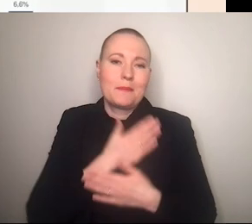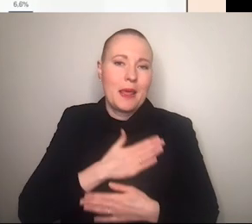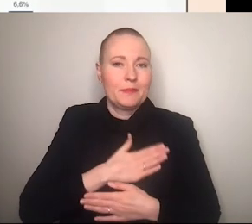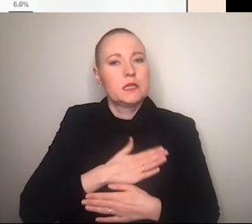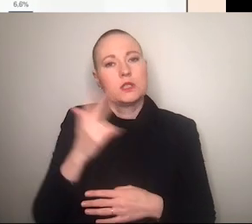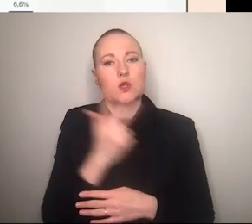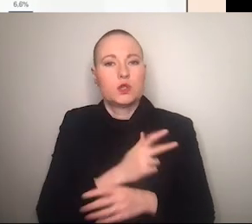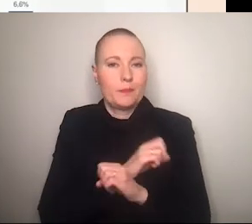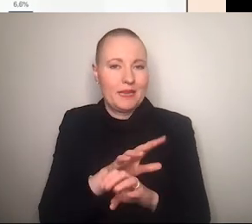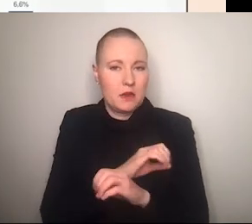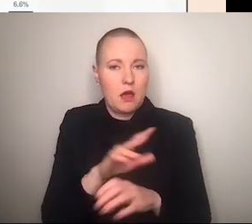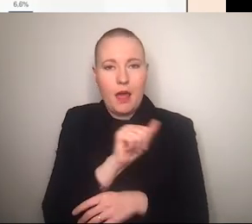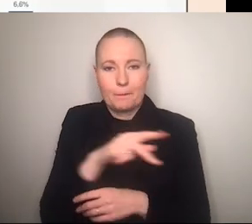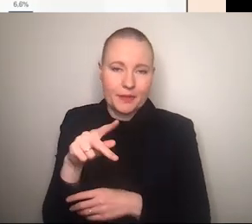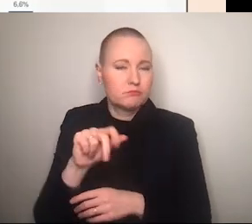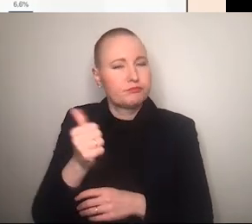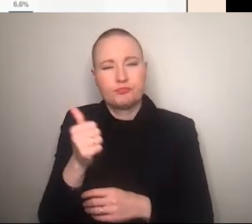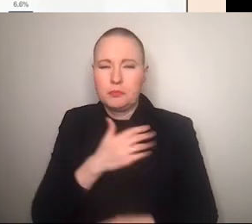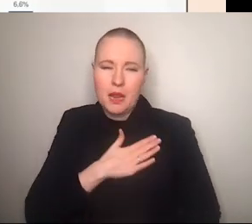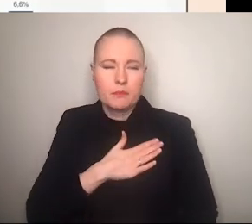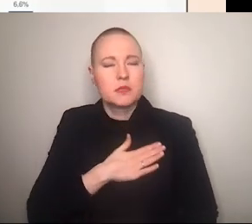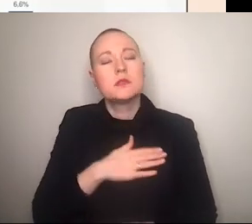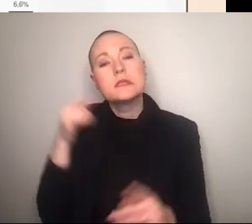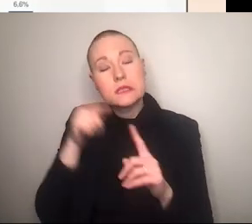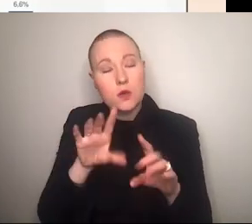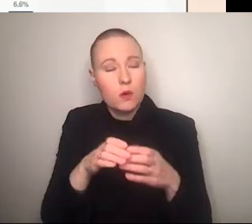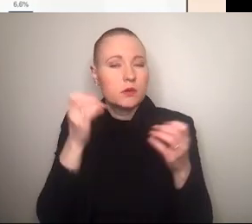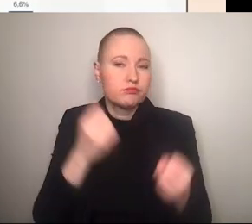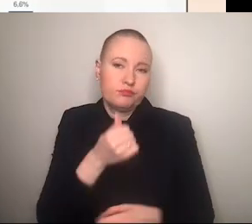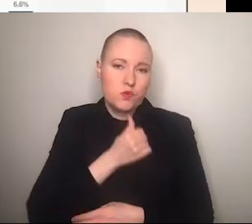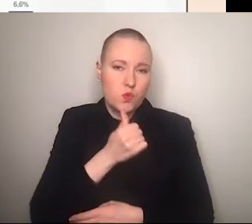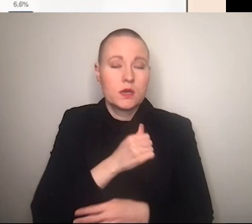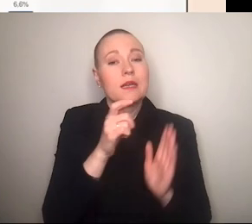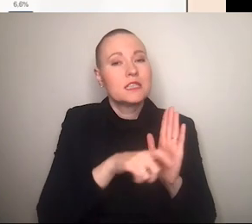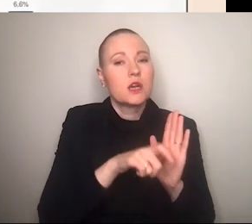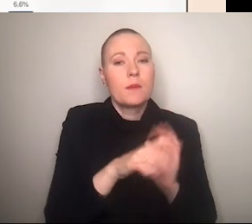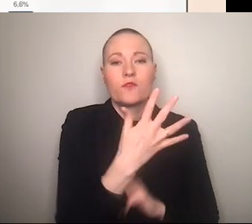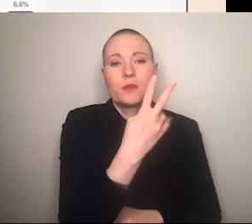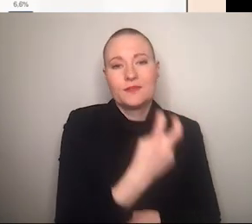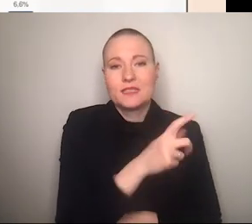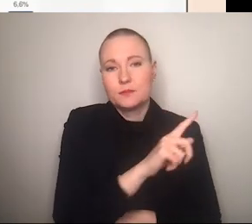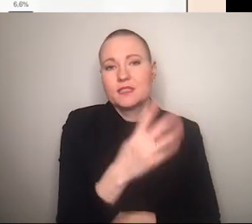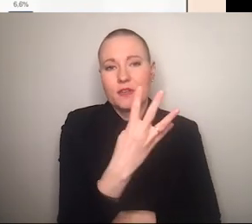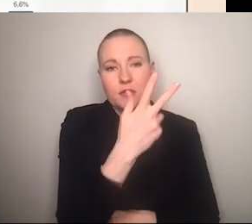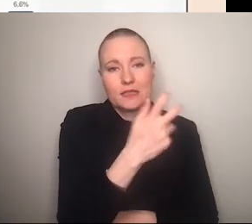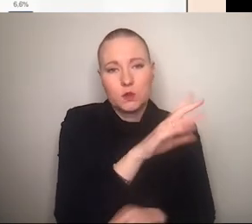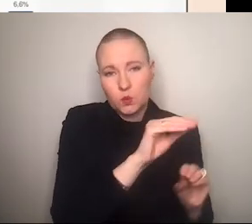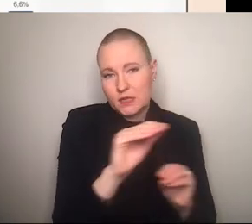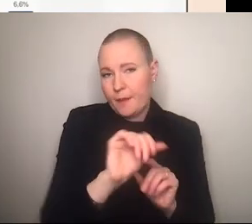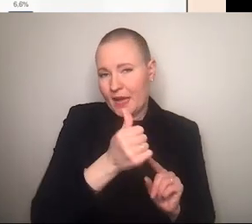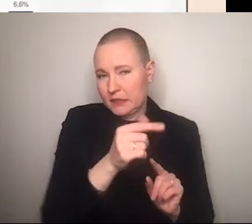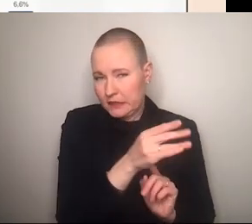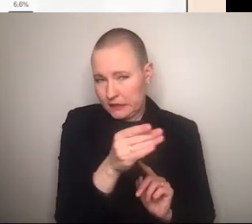vor allem junges zielpublikum an bei instagram sind die meisten nutzer in zwischen 25 und 34 jahren alt